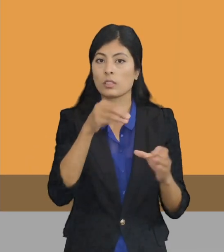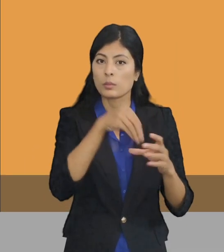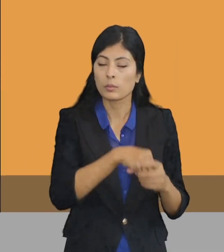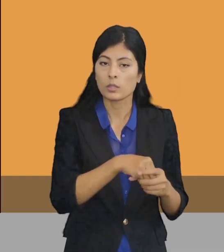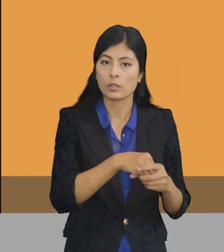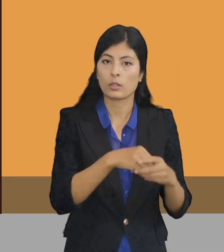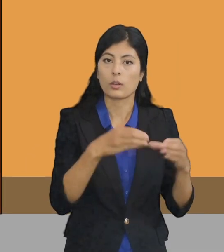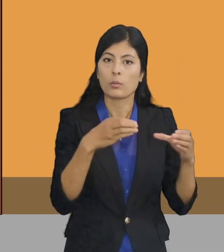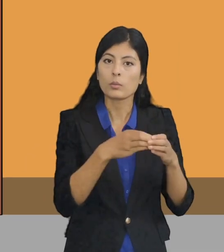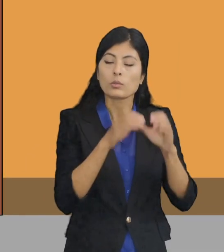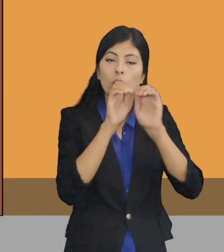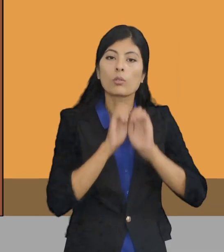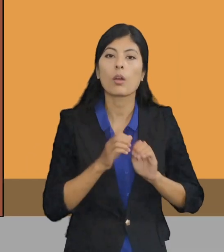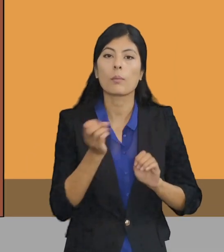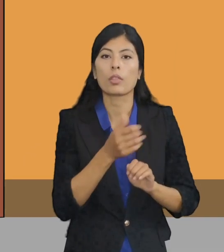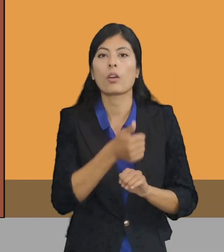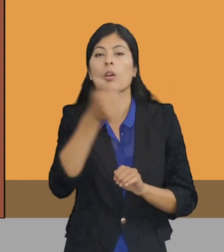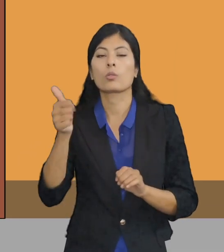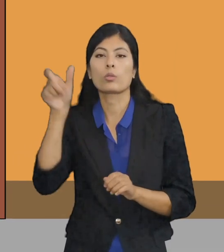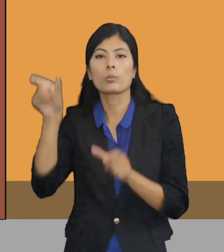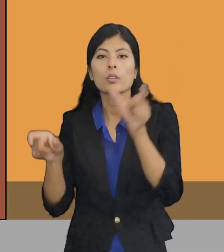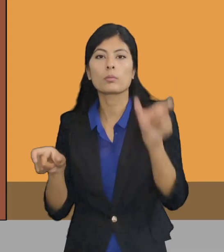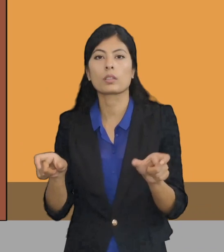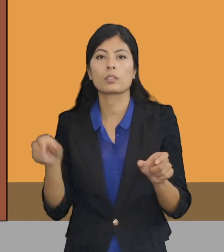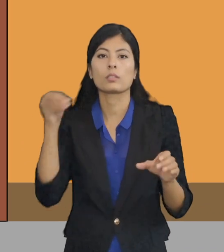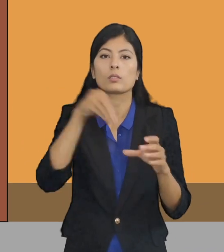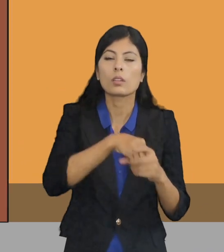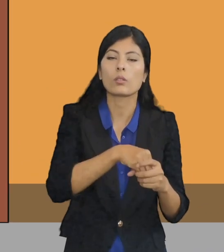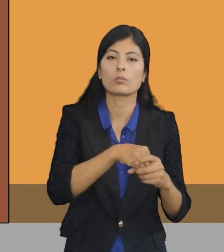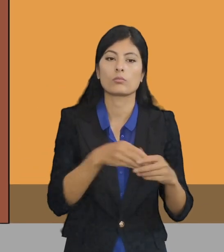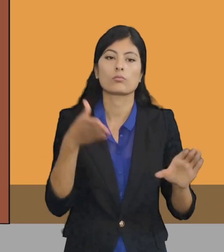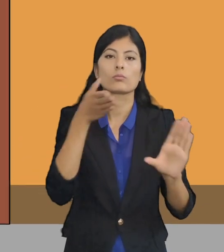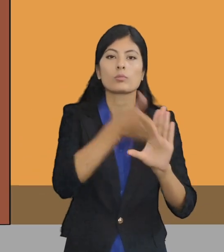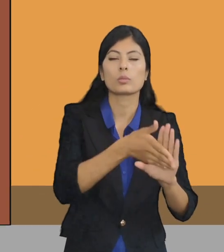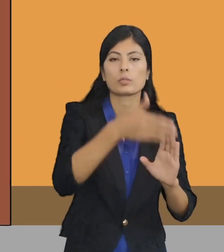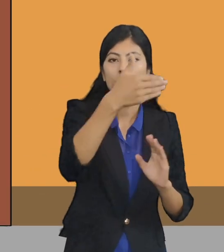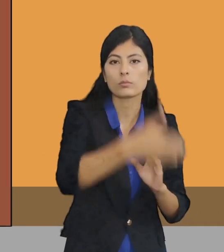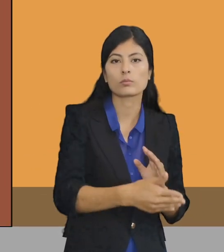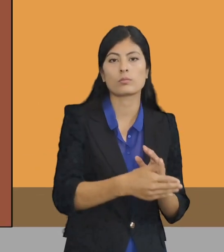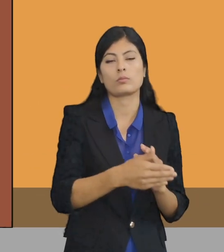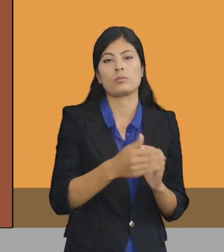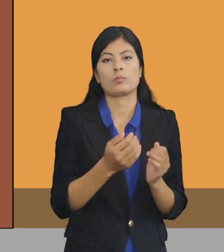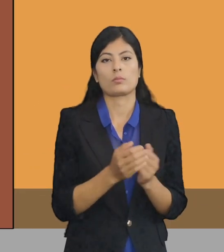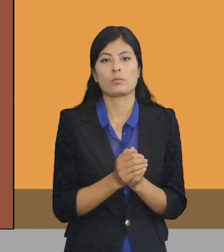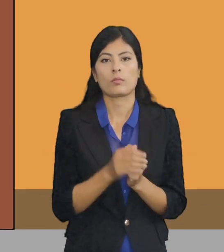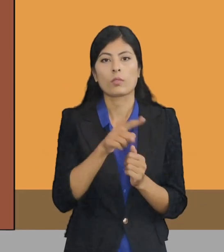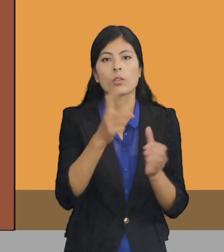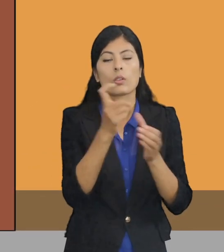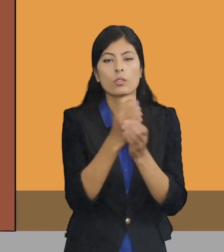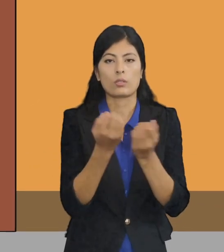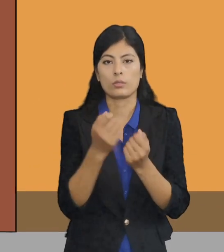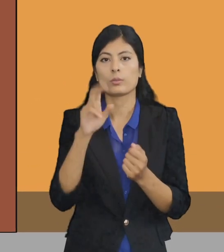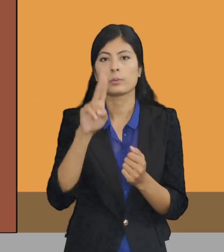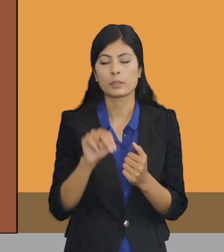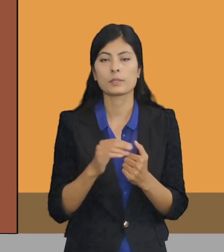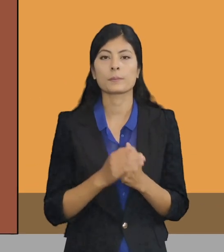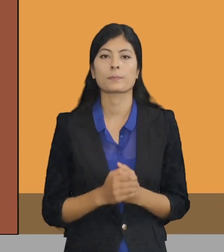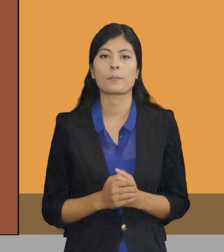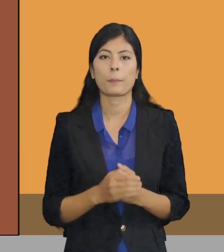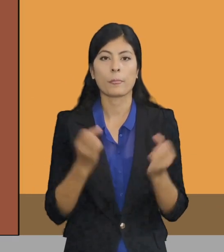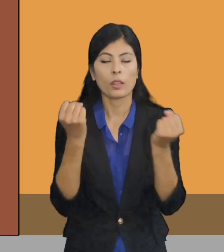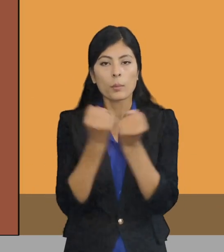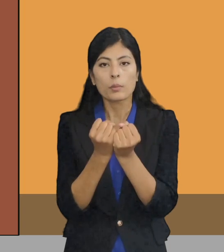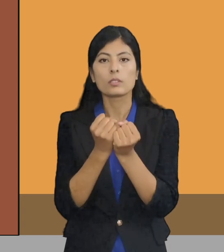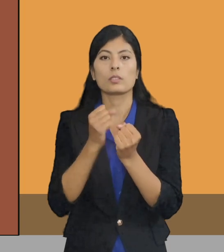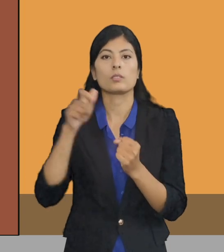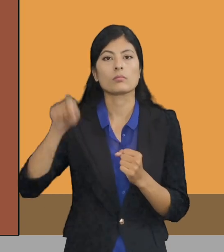बिवाद के पक्च तथा सरुकार बाला बाहेक अन्य बेक्ति सबके कचहरी में परवेश न हो सके के यहन बिवस्था कके बंद कचहरी के